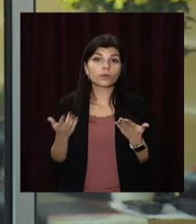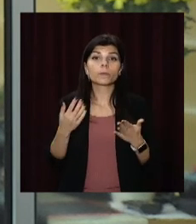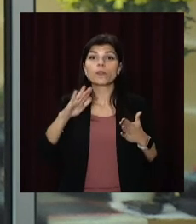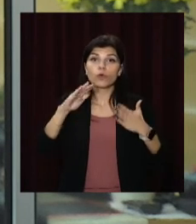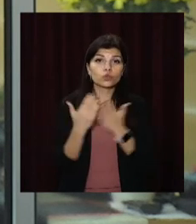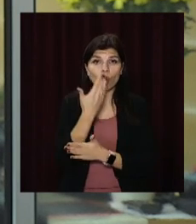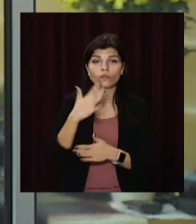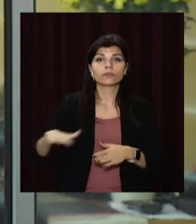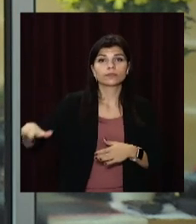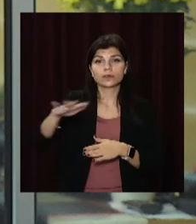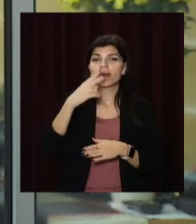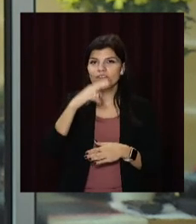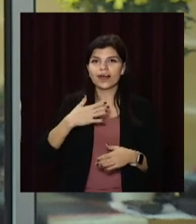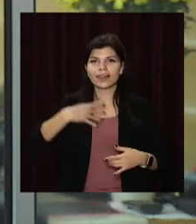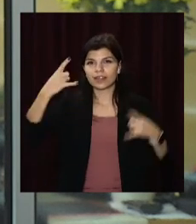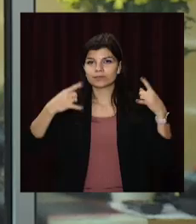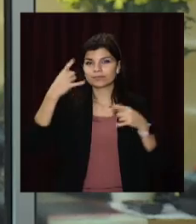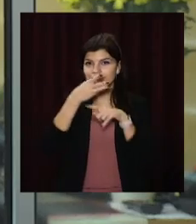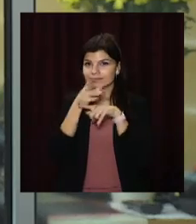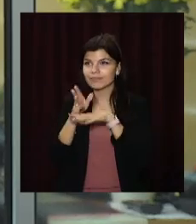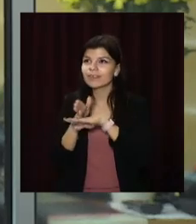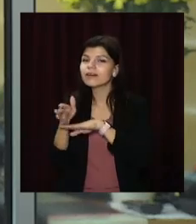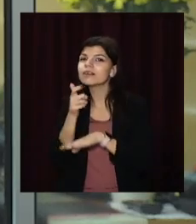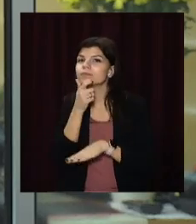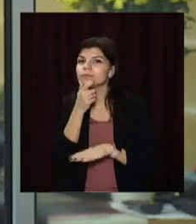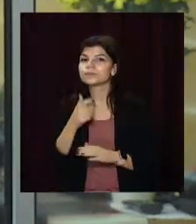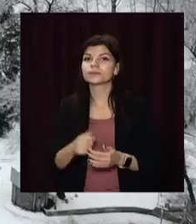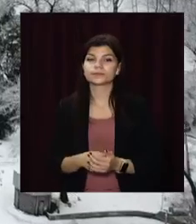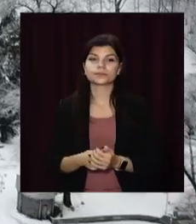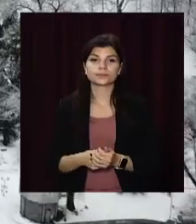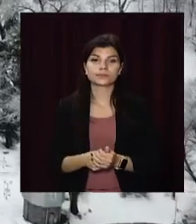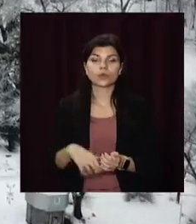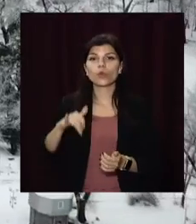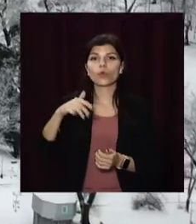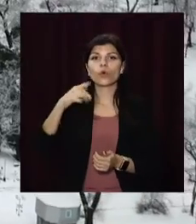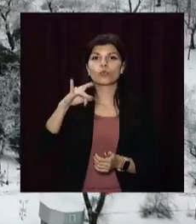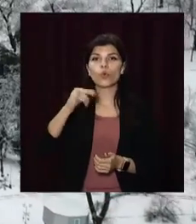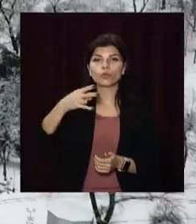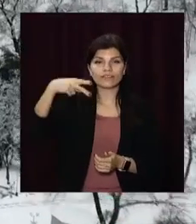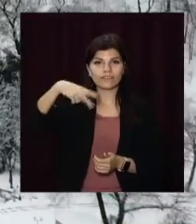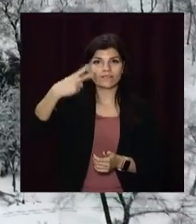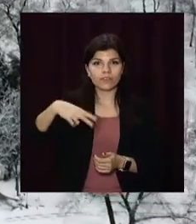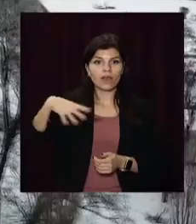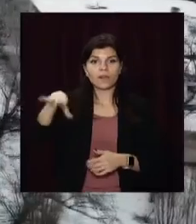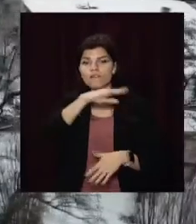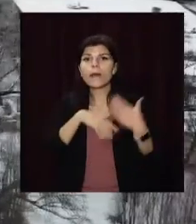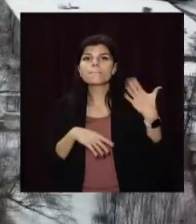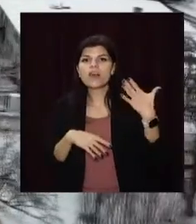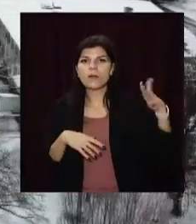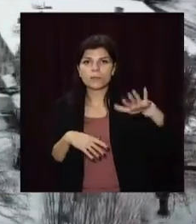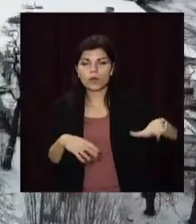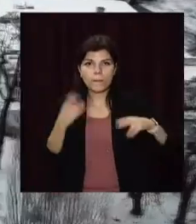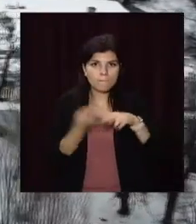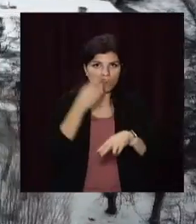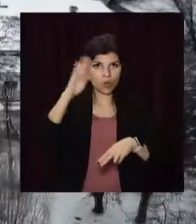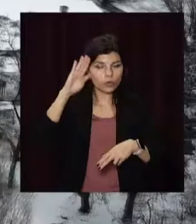об'єкта. Оновлення станції бачив наш Олександр Тущенко. У грудні 2020-го весь правий берег Дніпра залишився